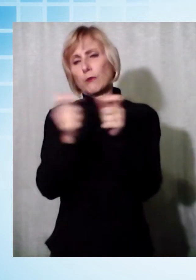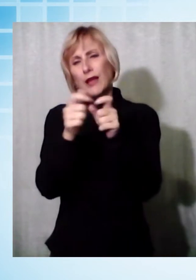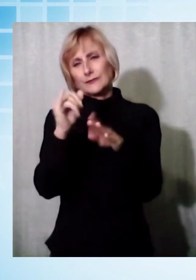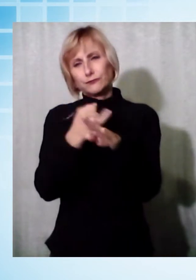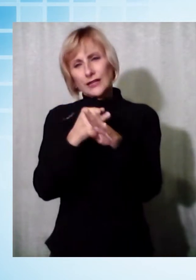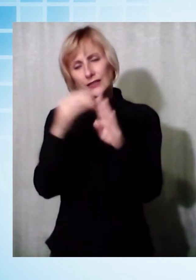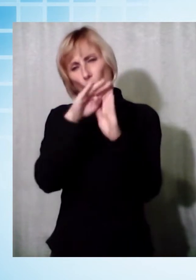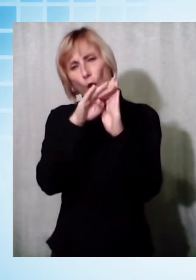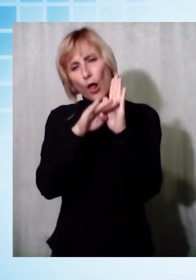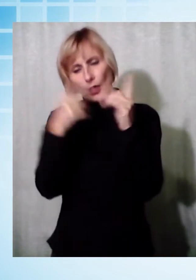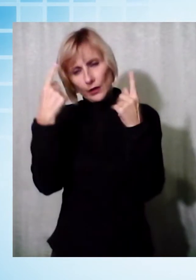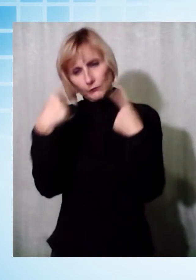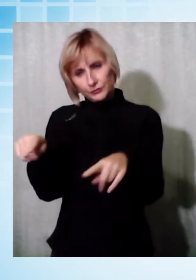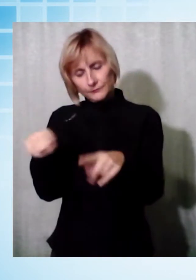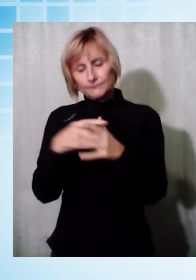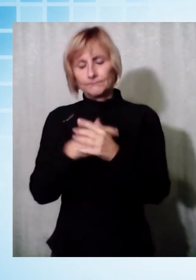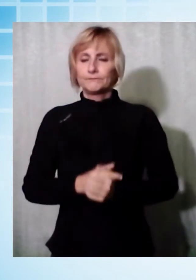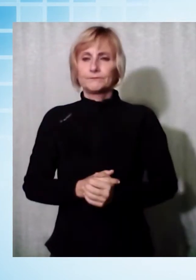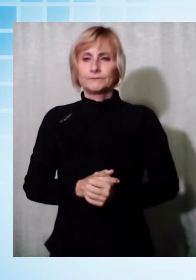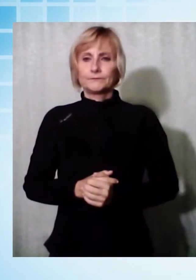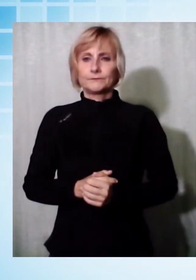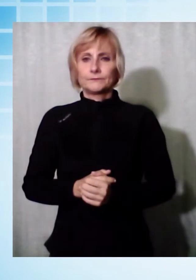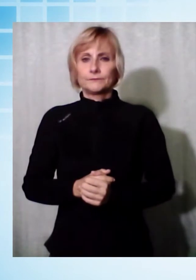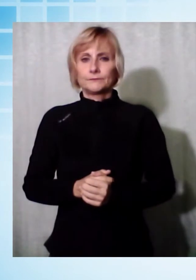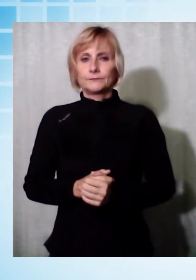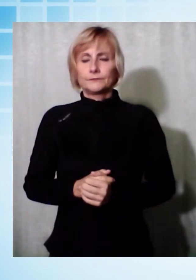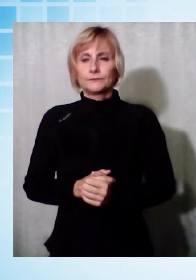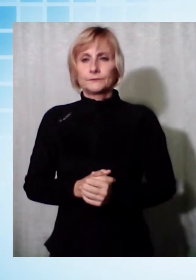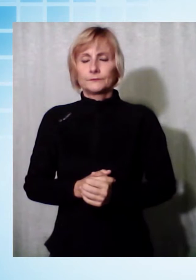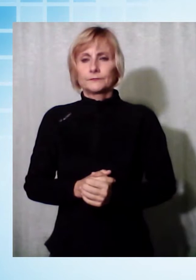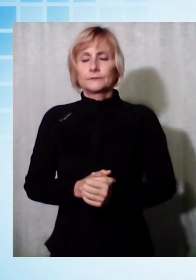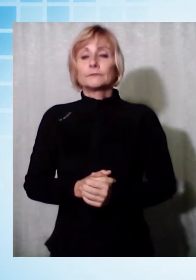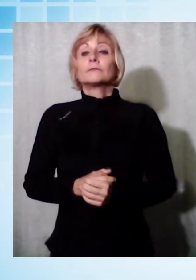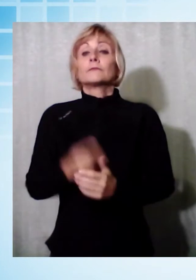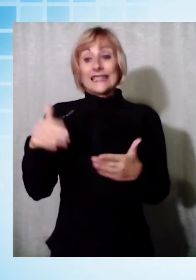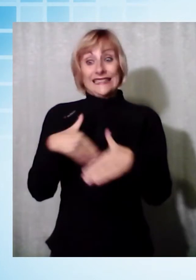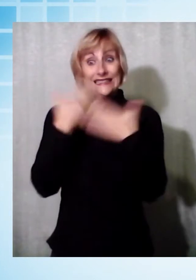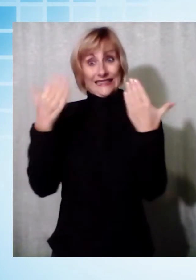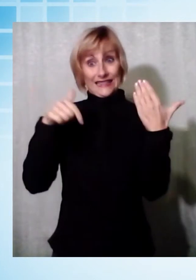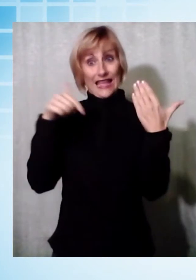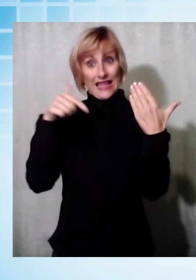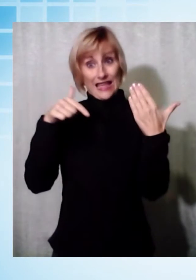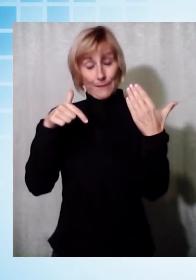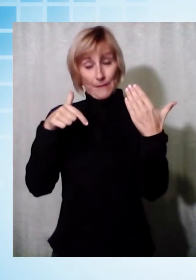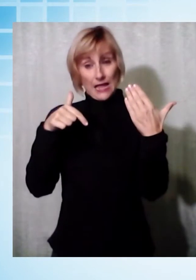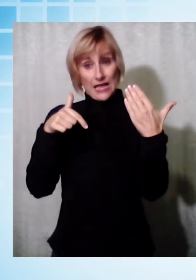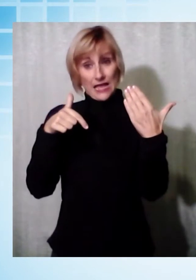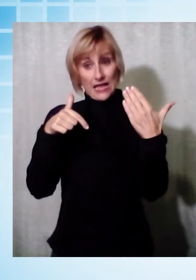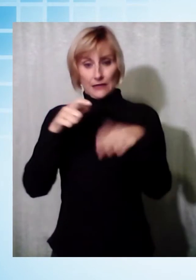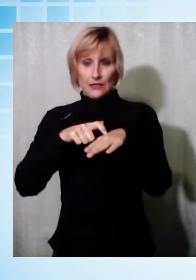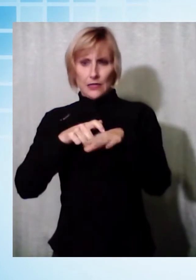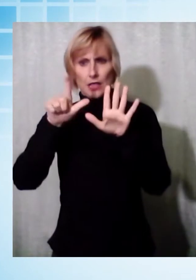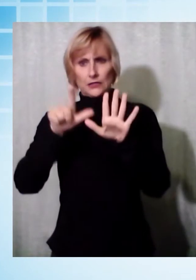Pietrasanta, 2 a Seravezza e 20 a Viareggio. Lieve scossa di terremoto poco prima delle 6 di questa mattina in